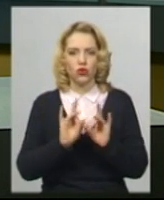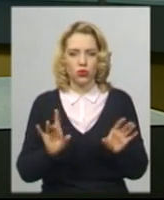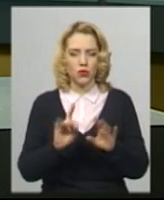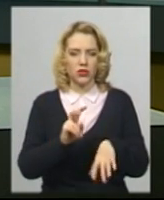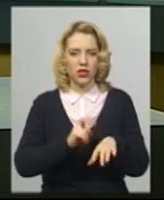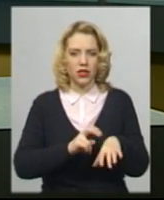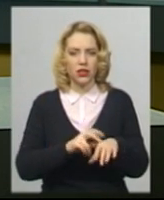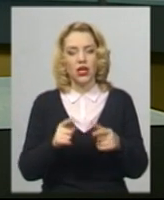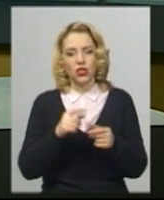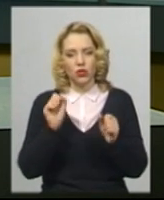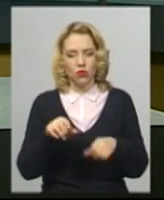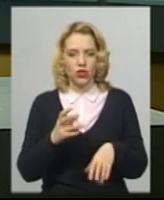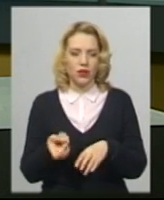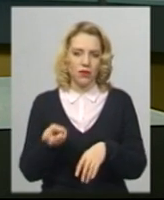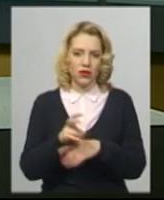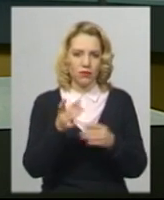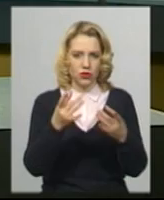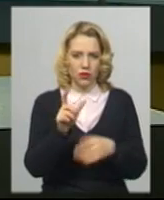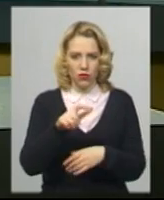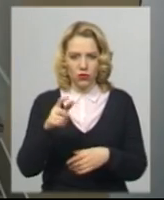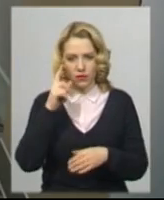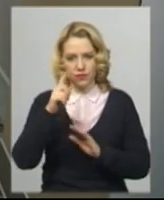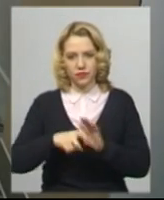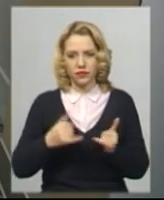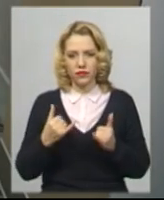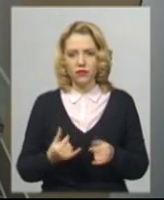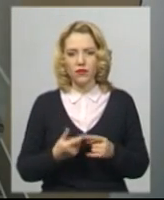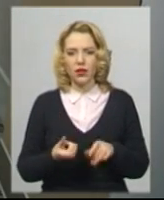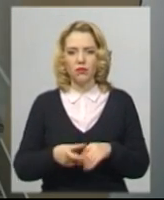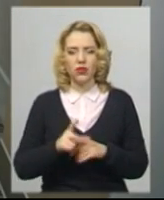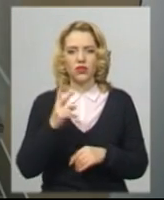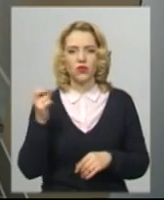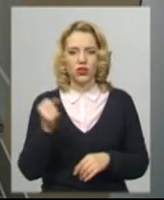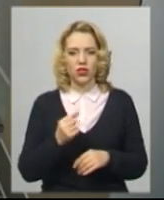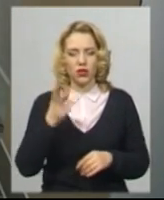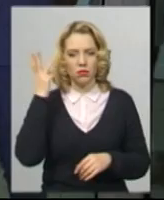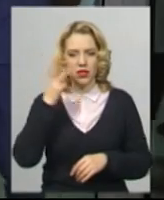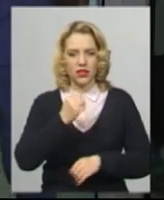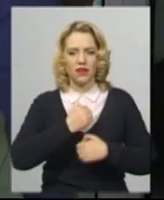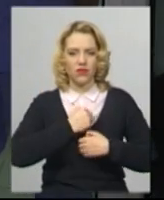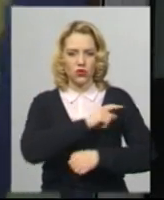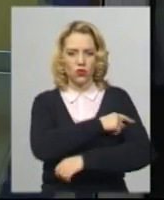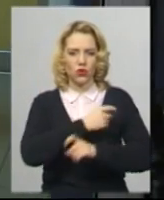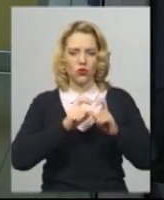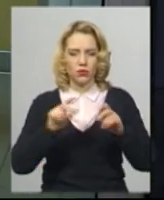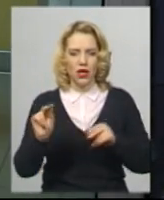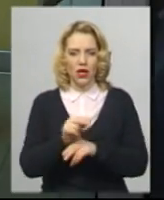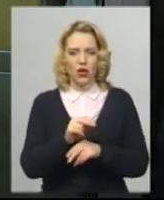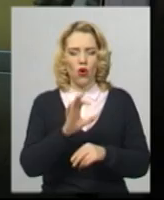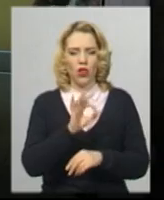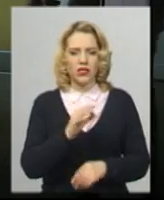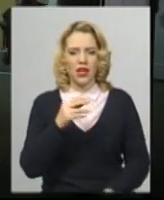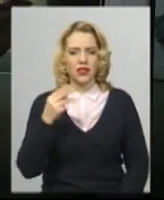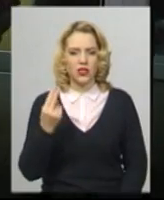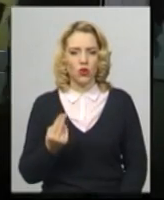стати пацієнтом лікарні цивільні – далі у сюжеті. Більше двох тижнів у Хмельницькому військовому госпіталі лікується Олександр Цьомра.